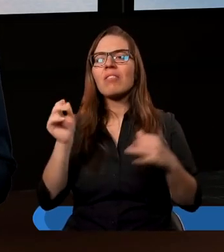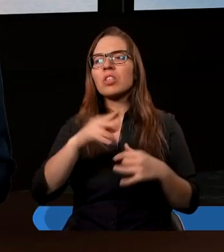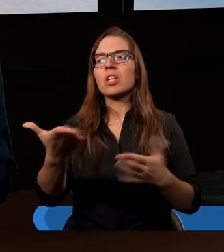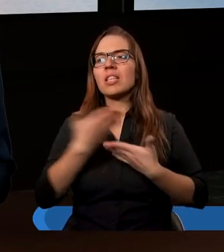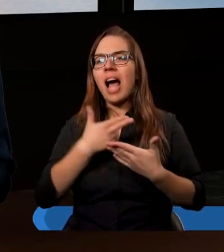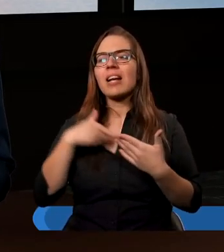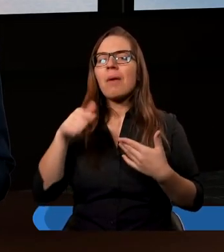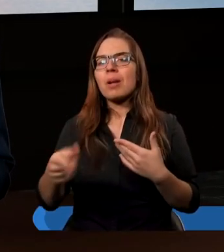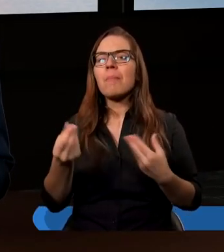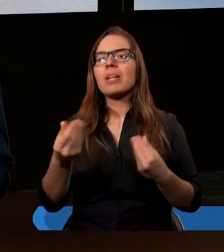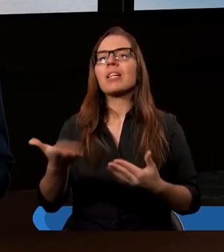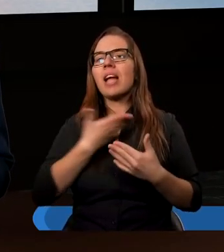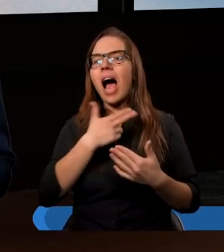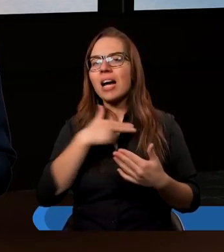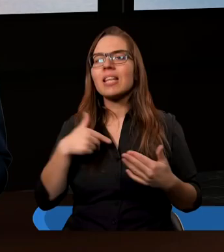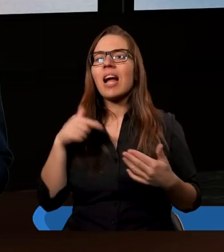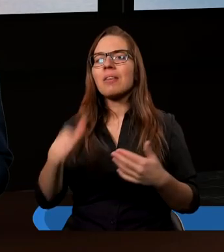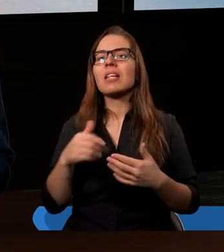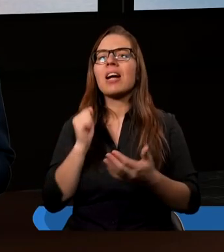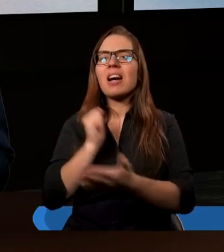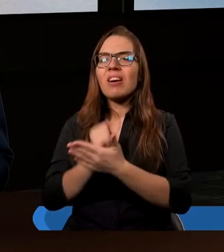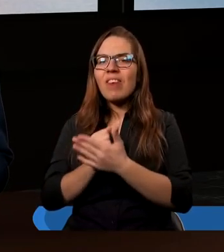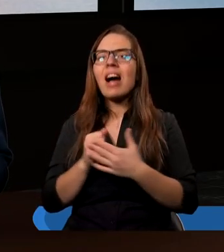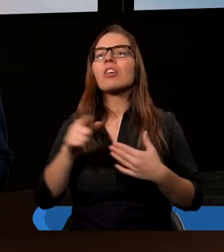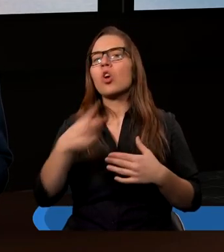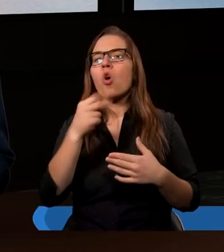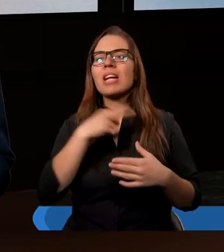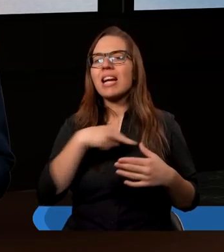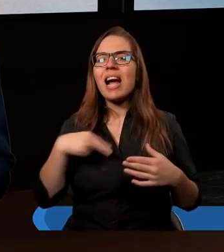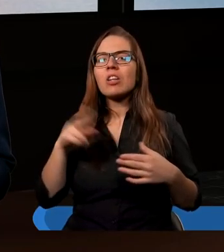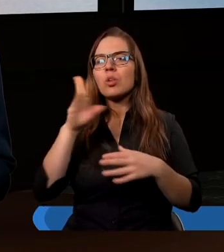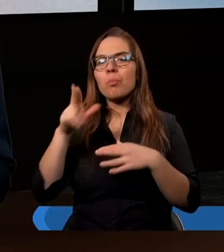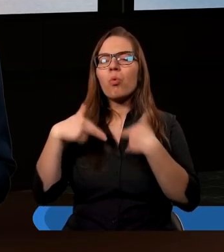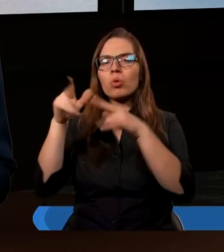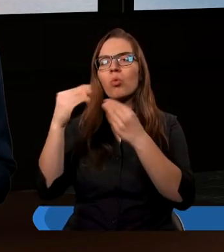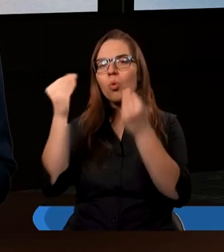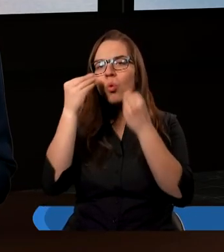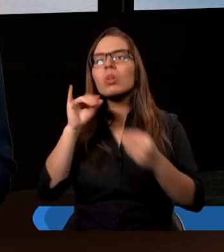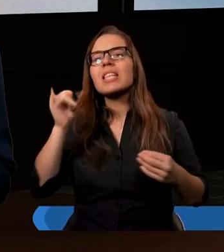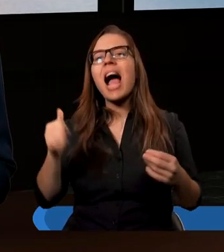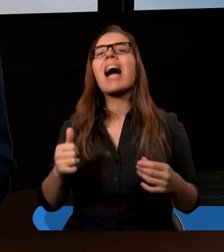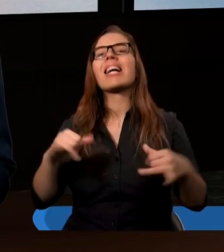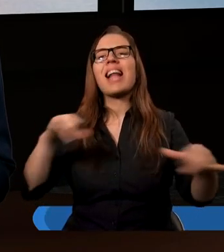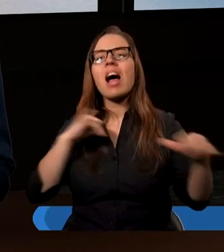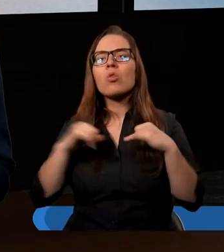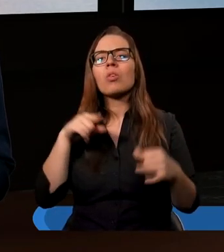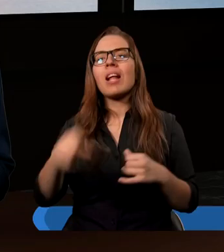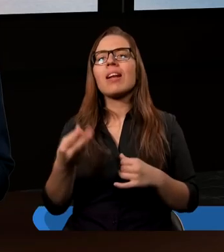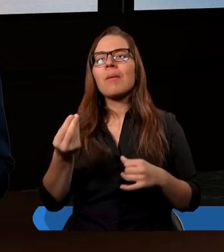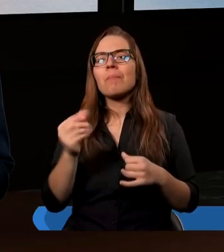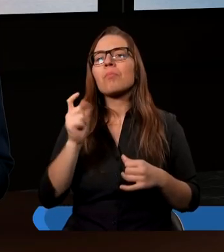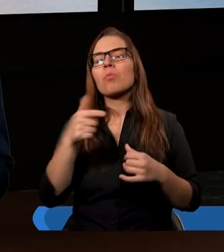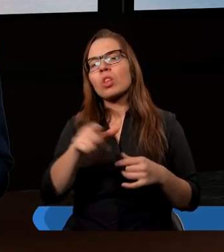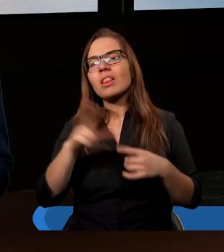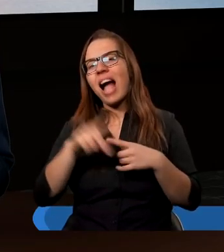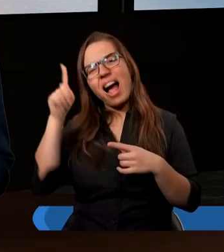dając nam te pieniądze i zdając sobie sprawę, jeżeli my zdajemy sobie, że to nie jest nasze, to Bóg też uczy, jak dysponować. I my wtedy nie szastamy